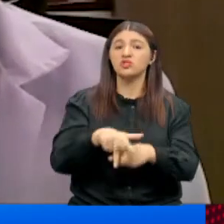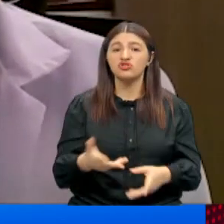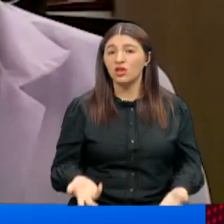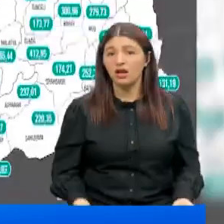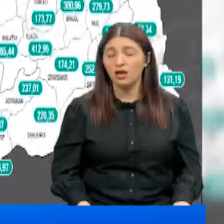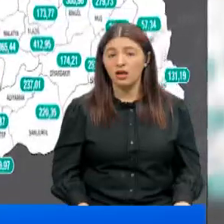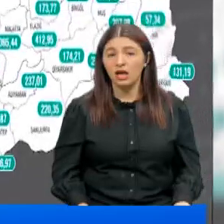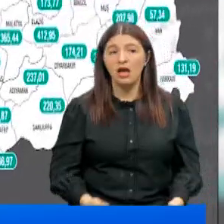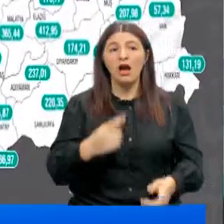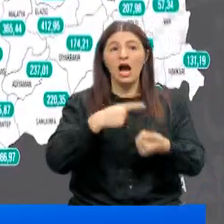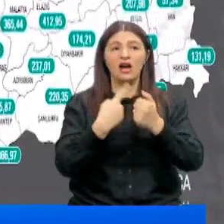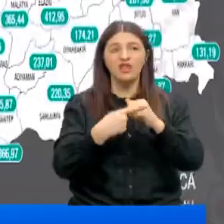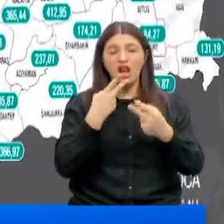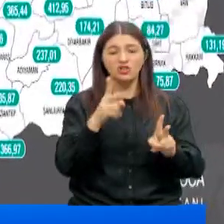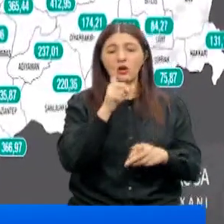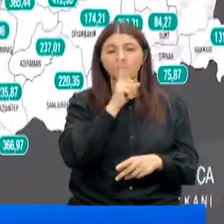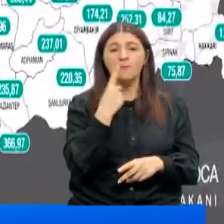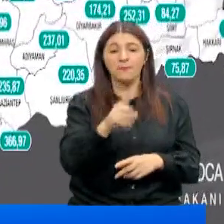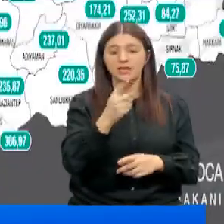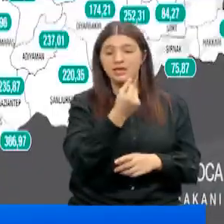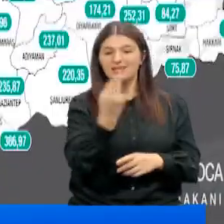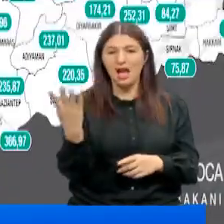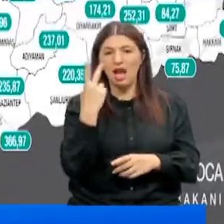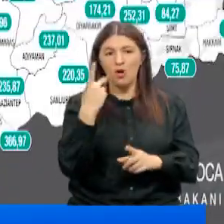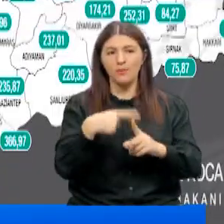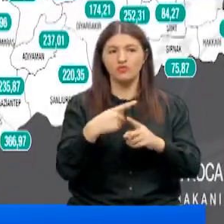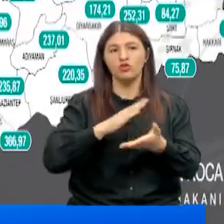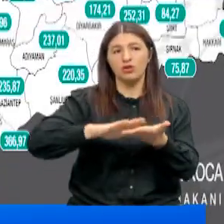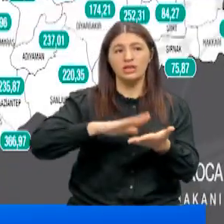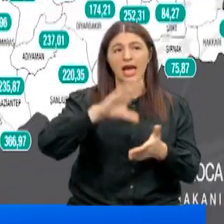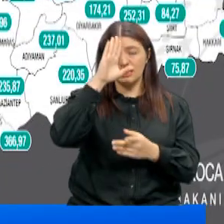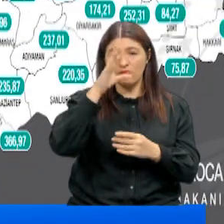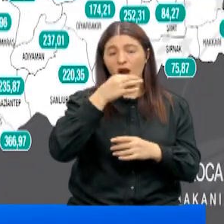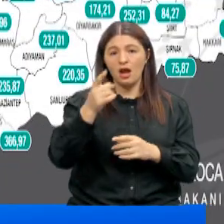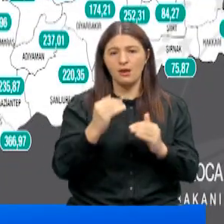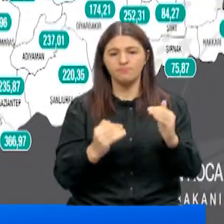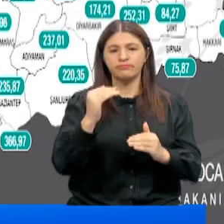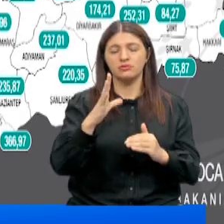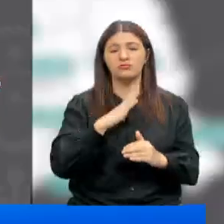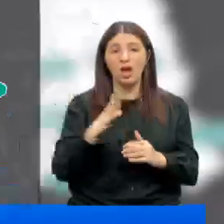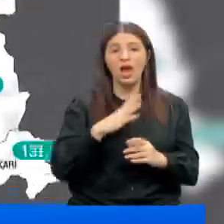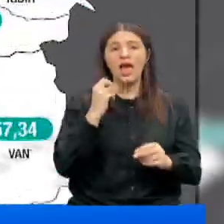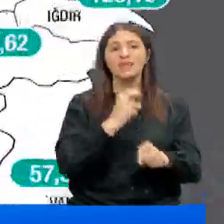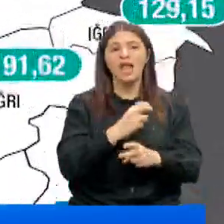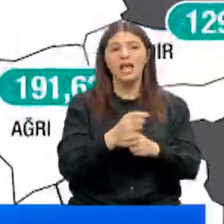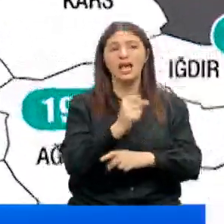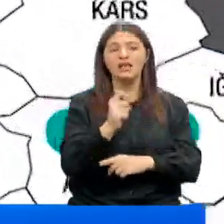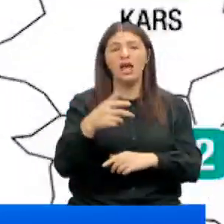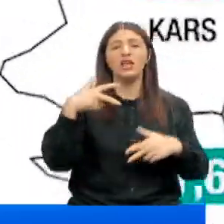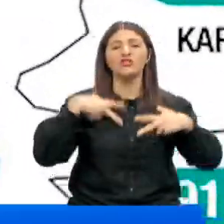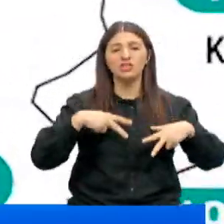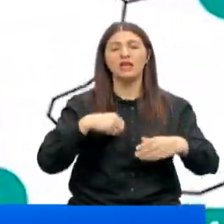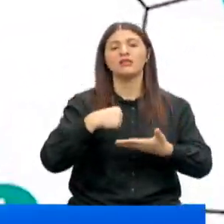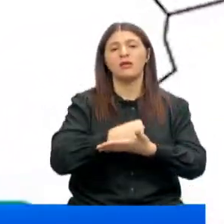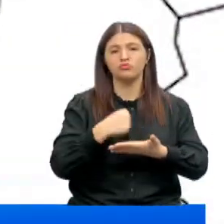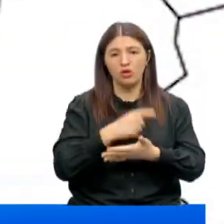cesaret edebilir? Haftalık açıklanan 100.000'de vaka sayısı haritası da güncellendi. İstanbul ve Ankara'da artış var. En riskli illerse Rize ve Trabzon.